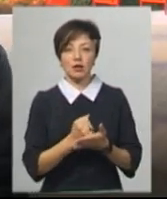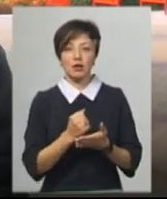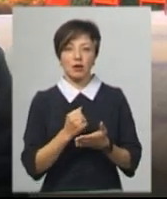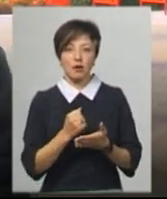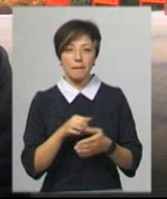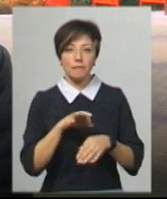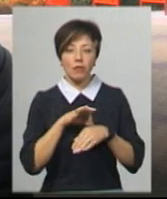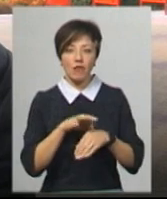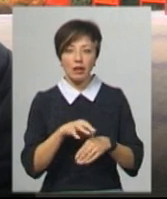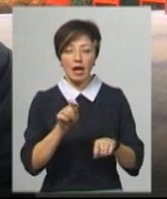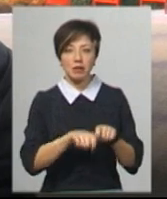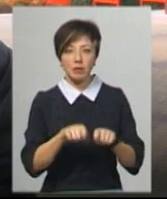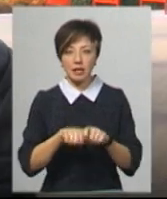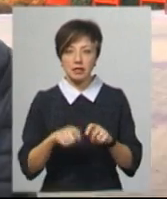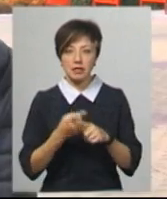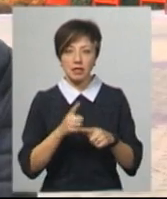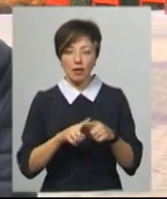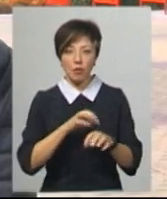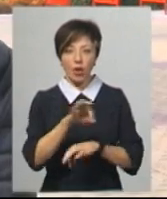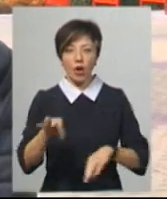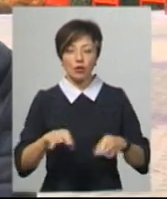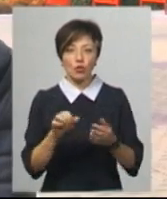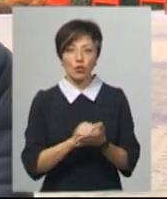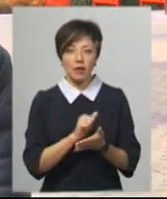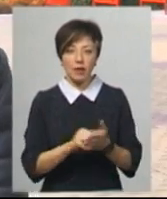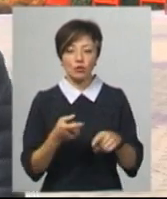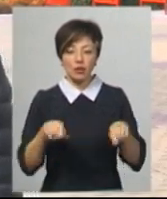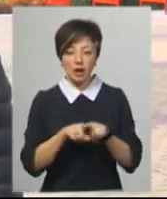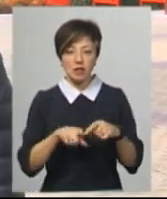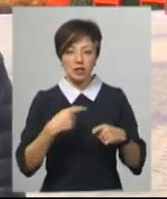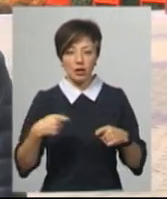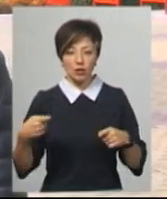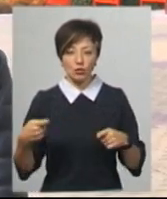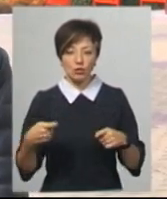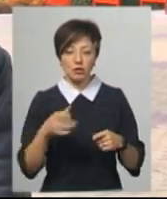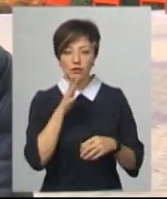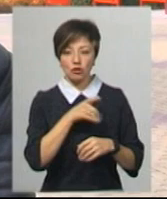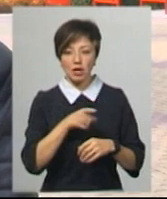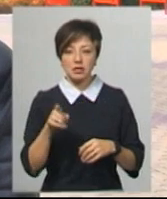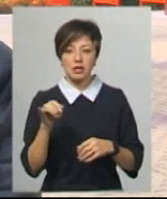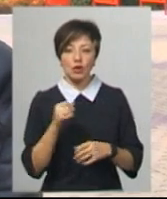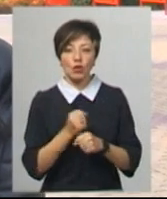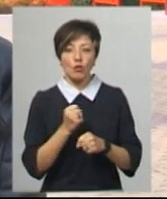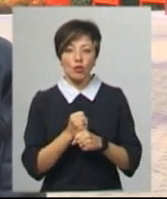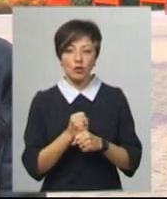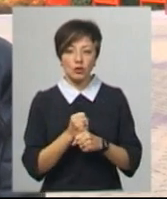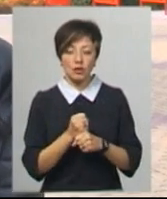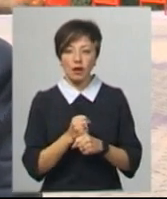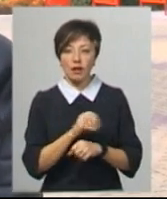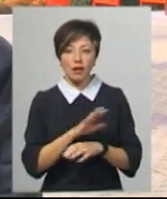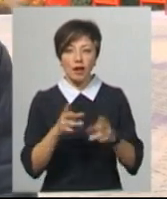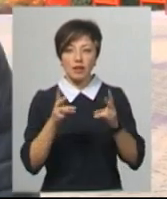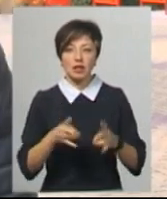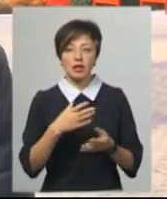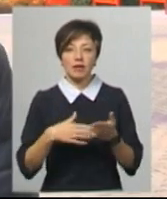проведення експертизи цієї проєктно-кошторисної документації. Тому так і затягнулося у часі. Ну, і роботи не аварійної